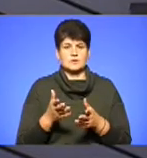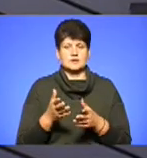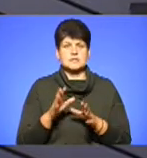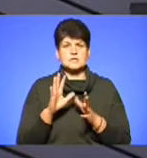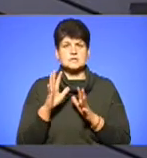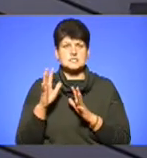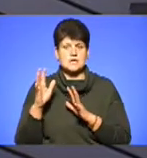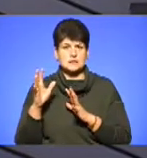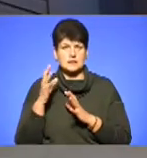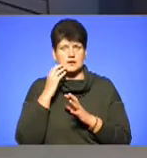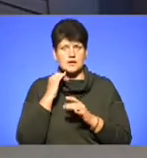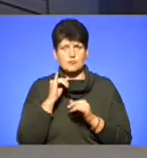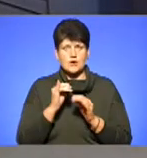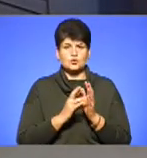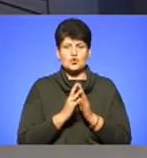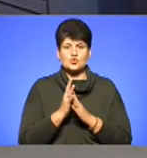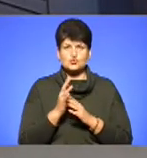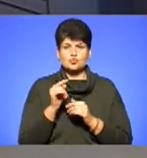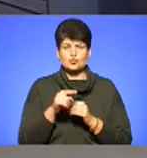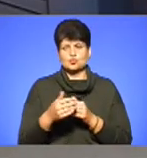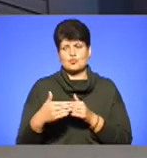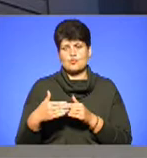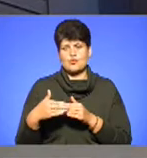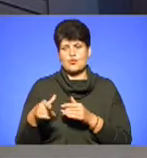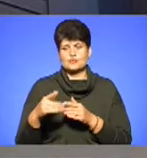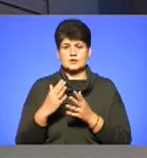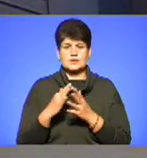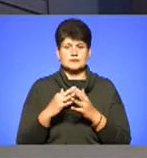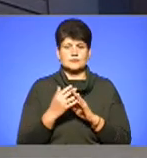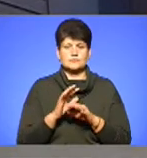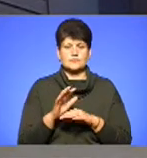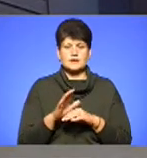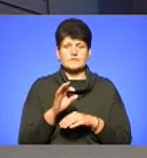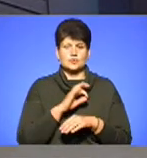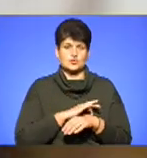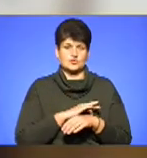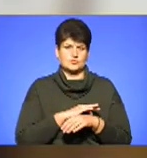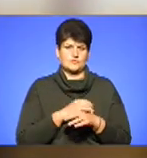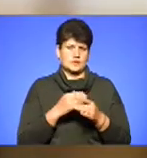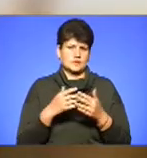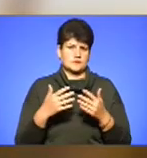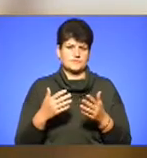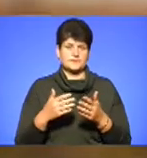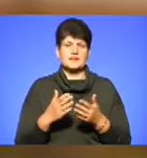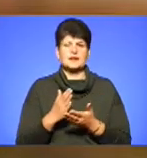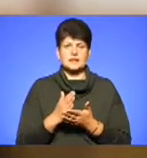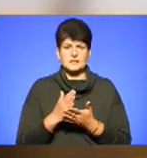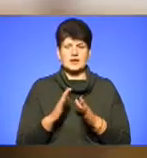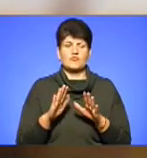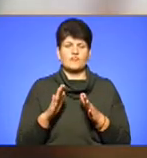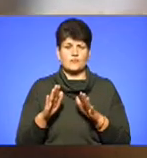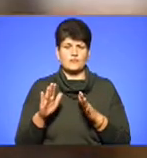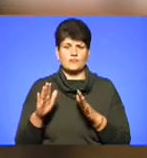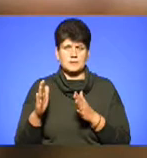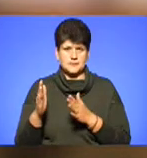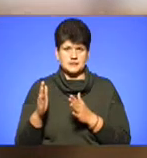погано ростуть, тому що поруч є аграрій, який використовує певні препарати? Є такі випадки, є,